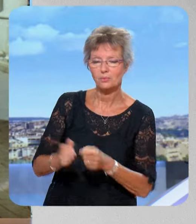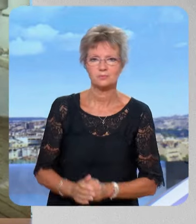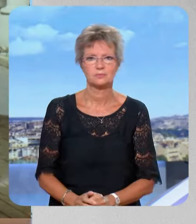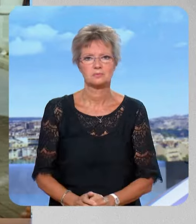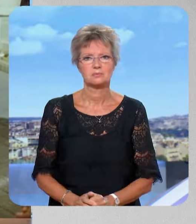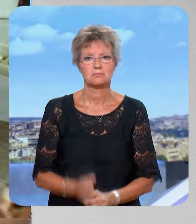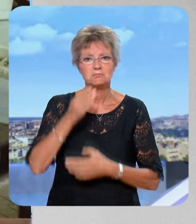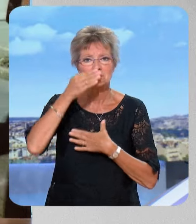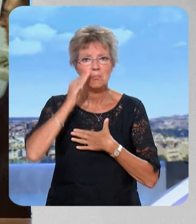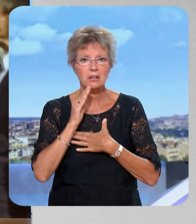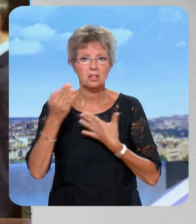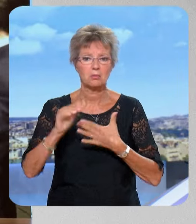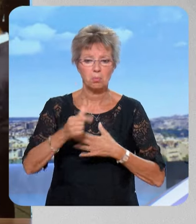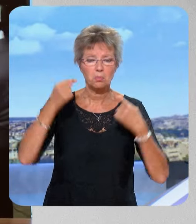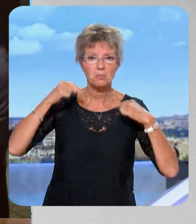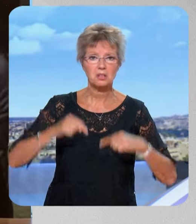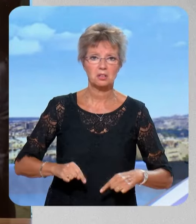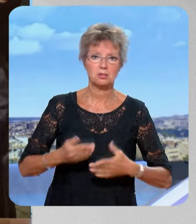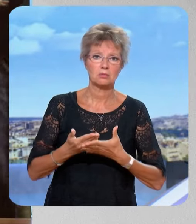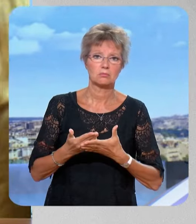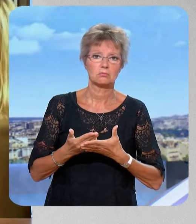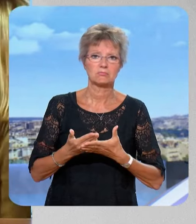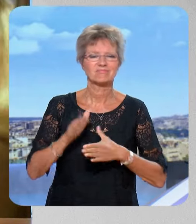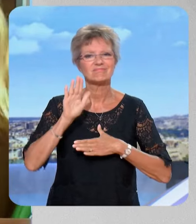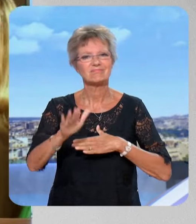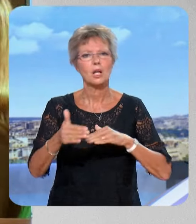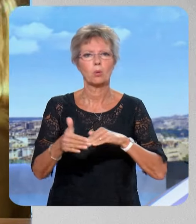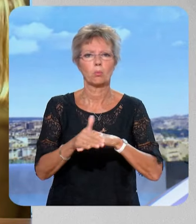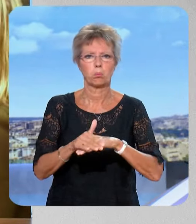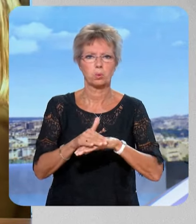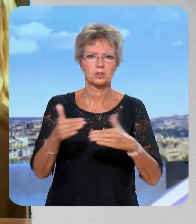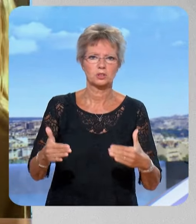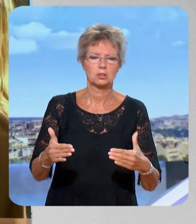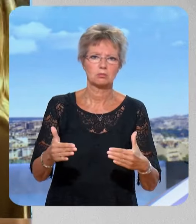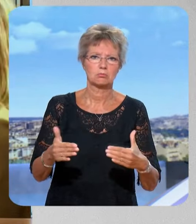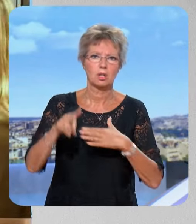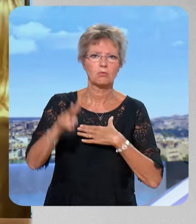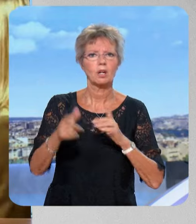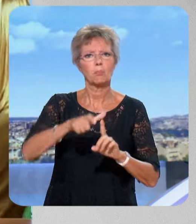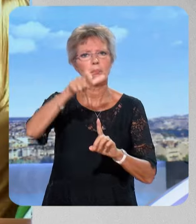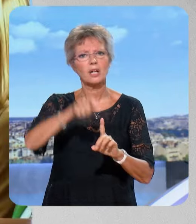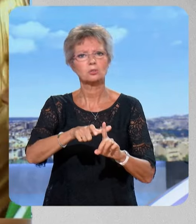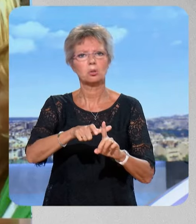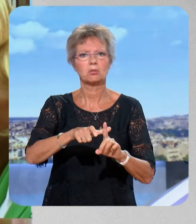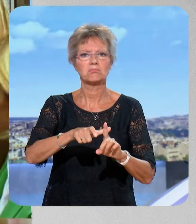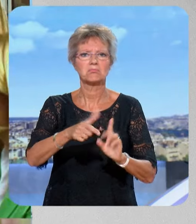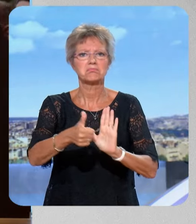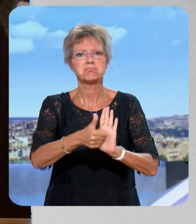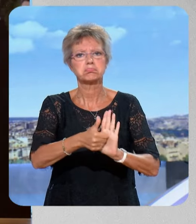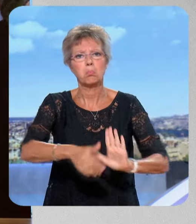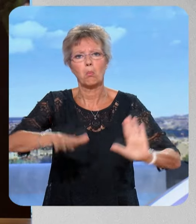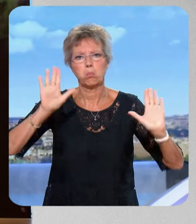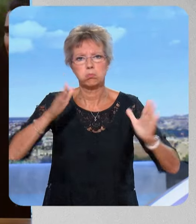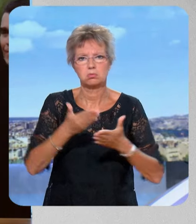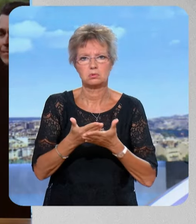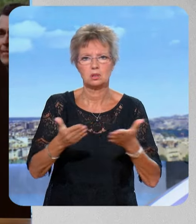il a des premiers pas qui... J'allais dire, en politique, moi, je ne me soucie pas tellement de la personne, très sincèrement. Bon, si la personne